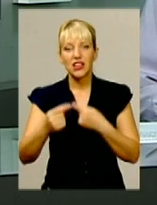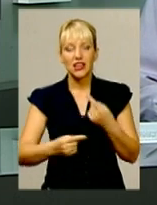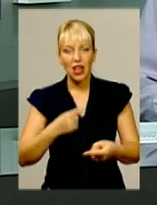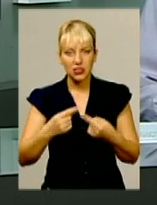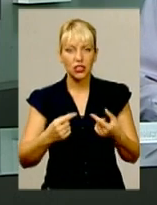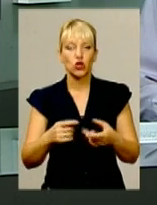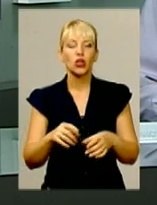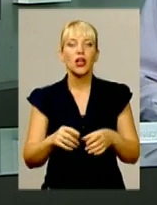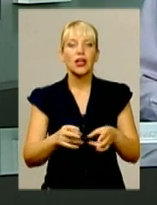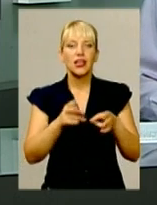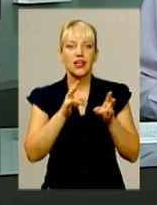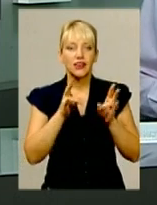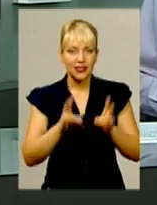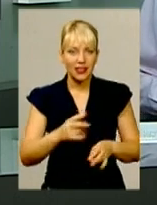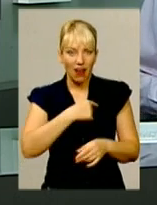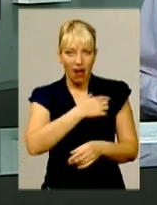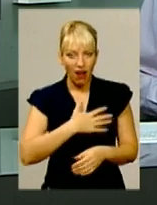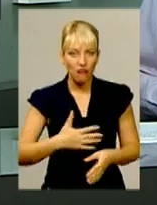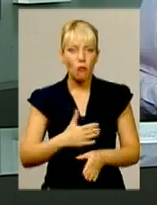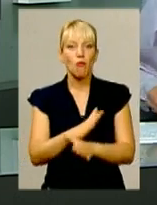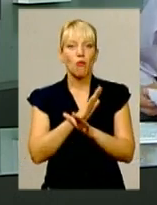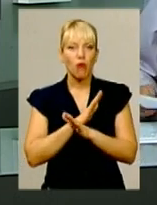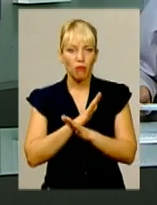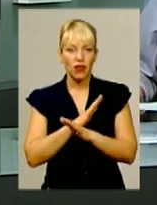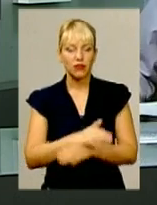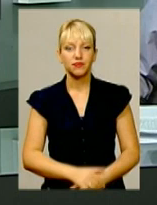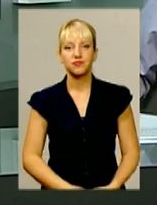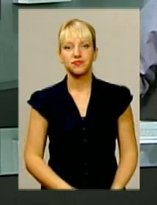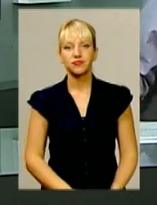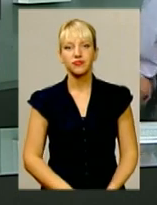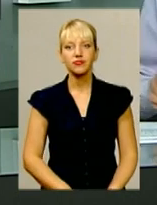помер. Травми також отримали ще двоє його пасажирів.